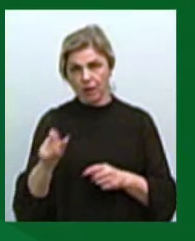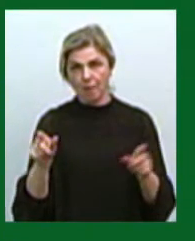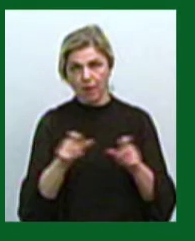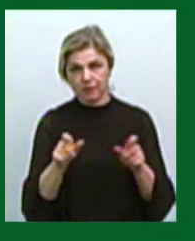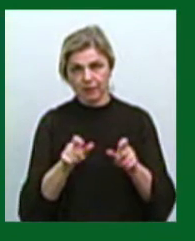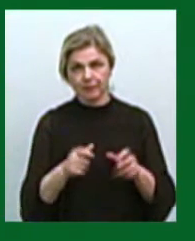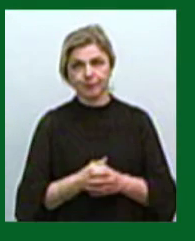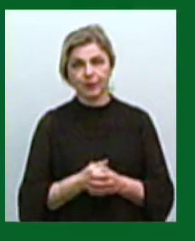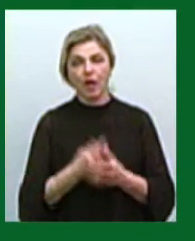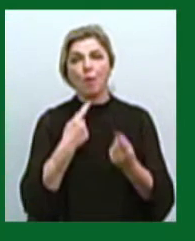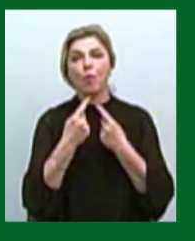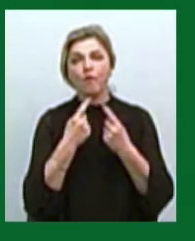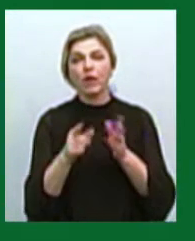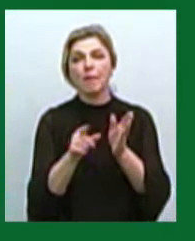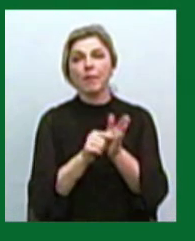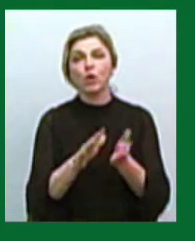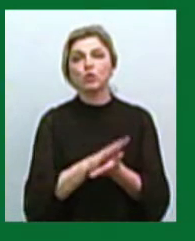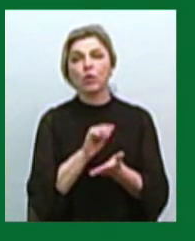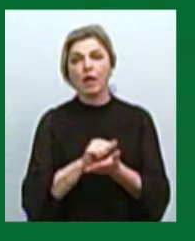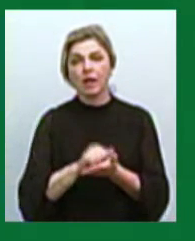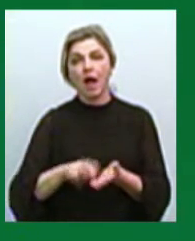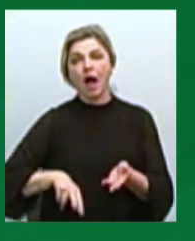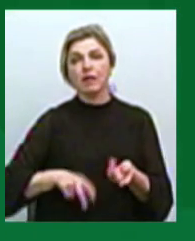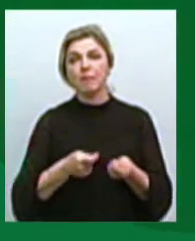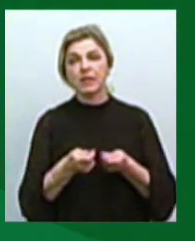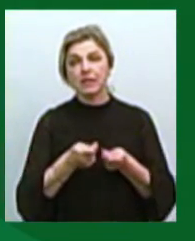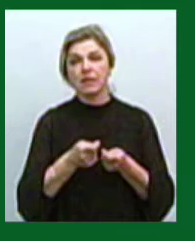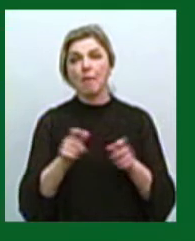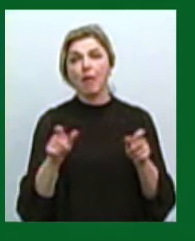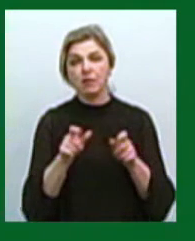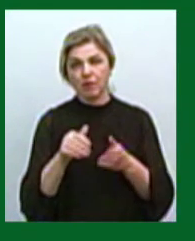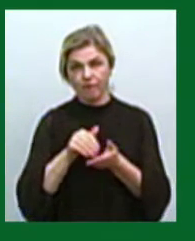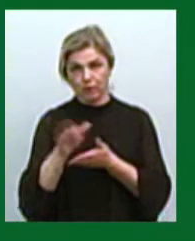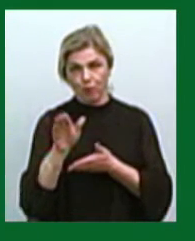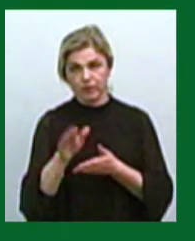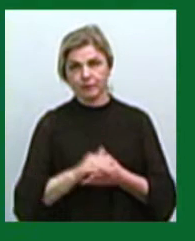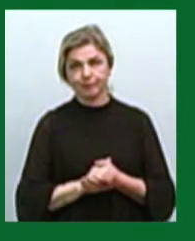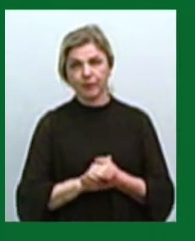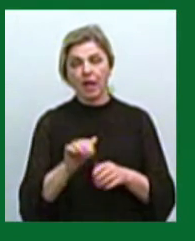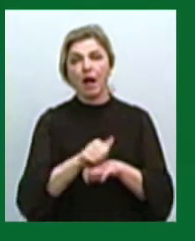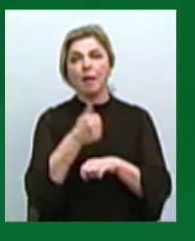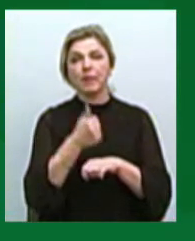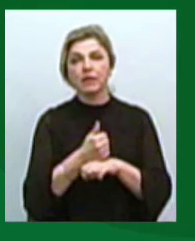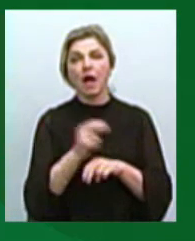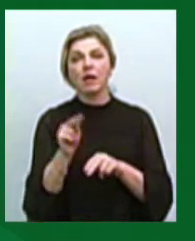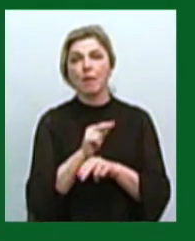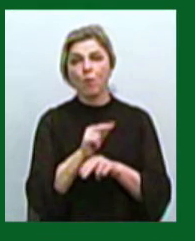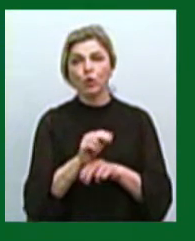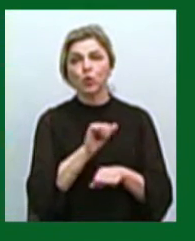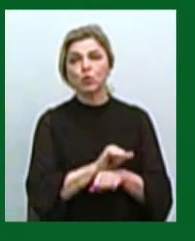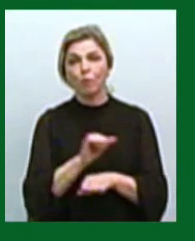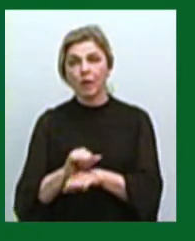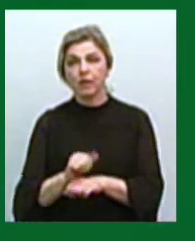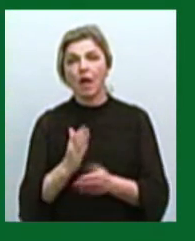Спілкуватися з нашими кореспондентами адміністрація торговельного центру відмовилась. Капітальний ремонт зупинок, яких не існує.